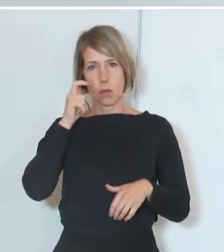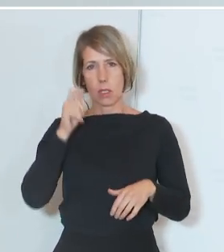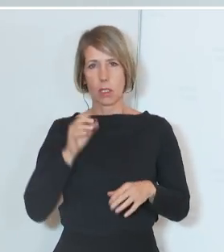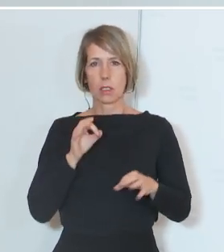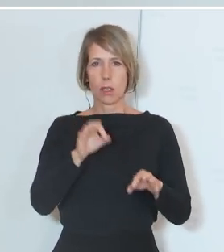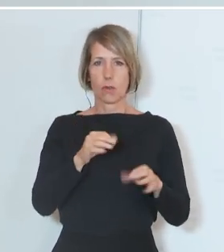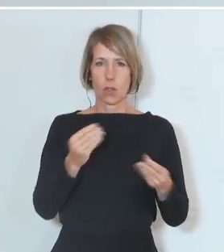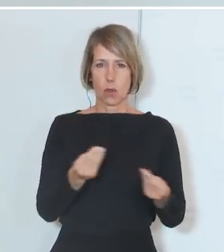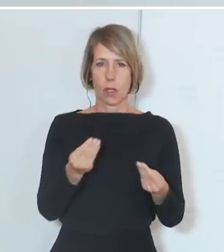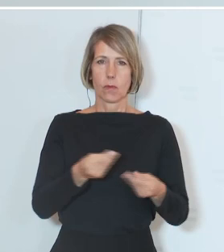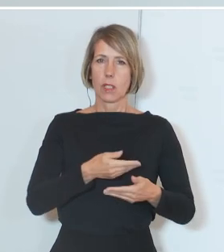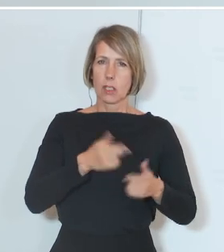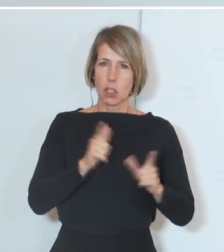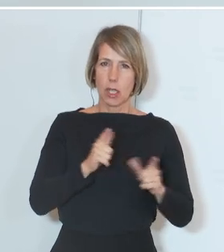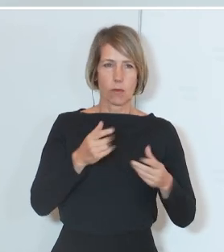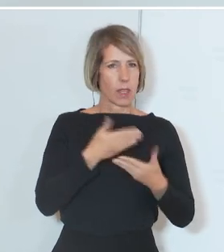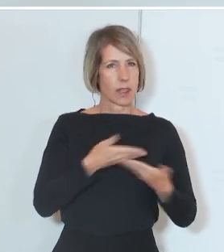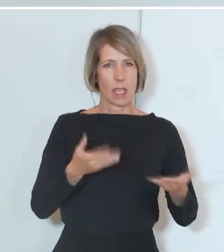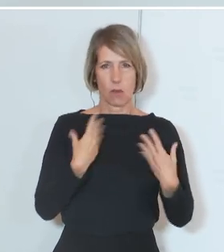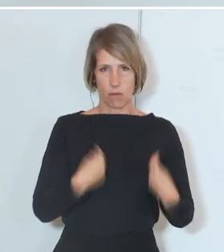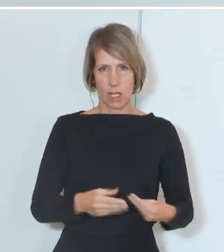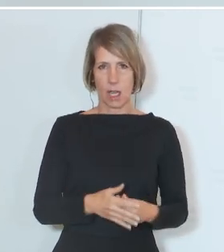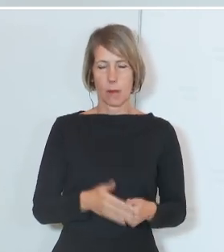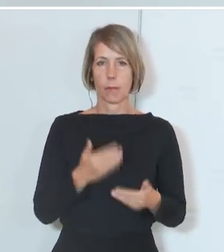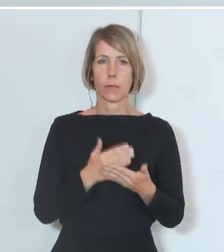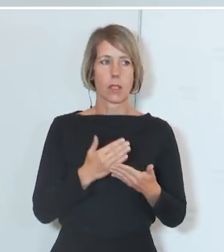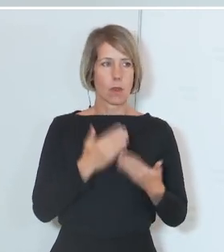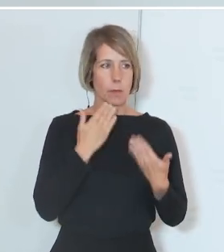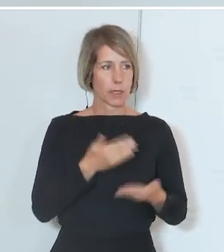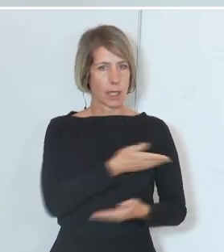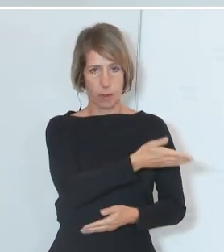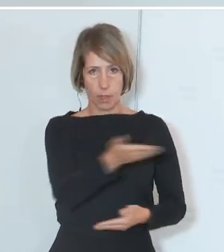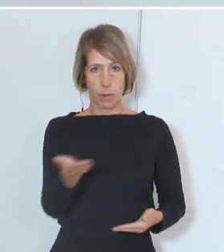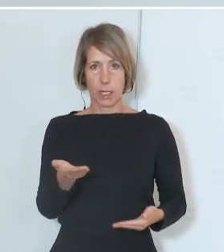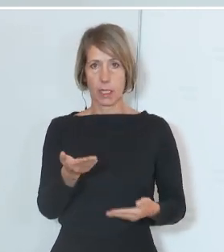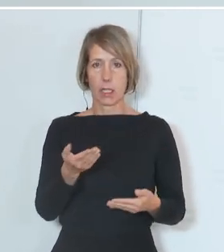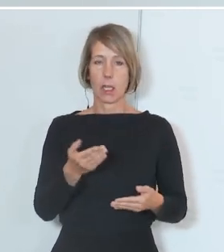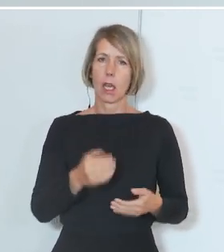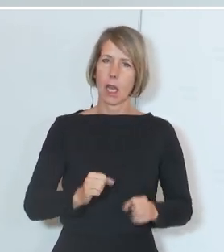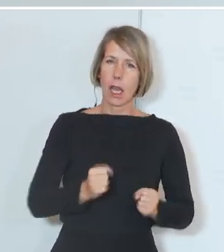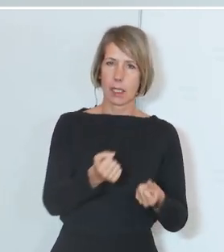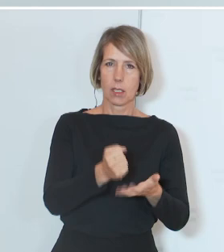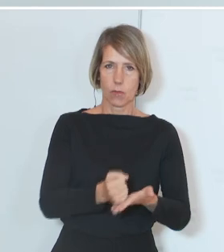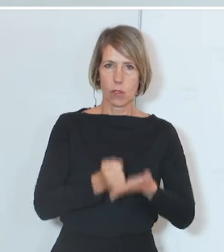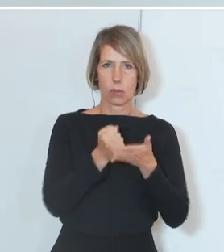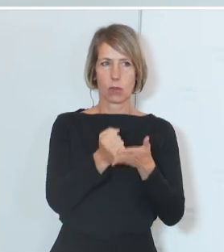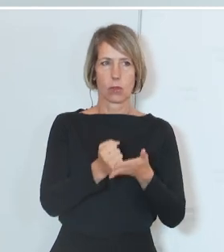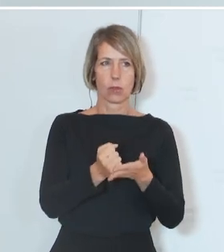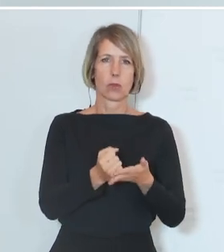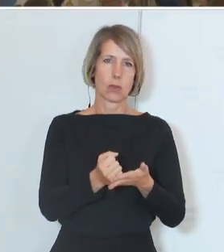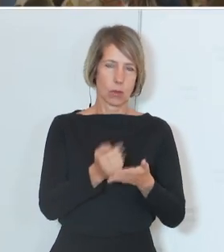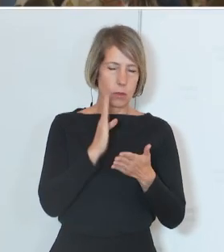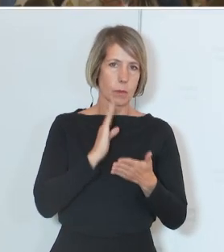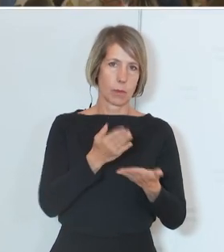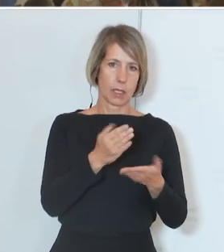auch niemals wieder stattfinden. Deshalb bedanke ich mich auch bei Ihnen und bitte Sie aktiv um die Unterstützung dieses so wichtigen Themas. Dankeschön.